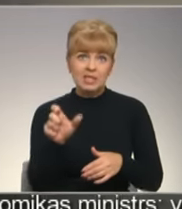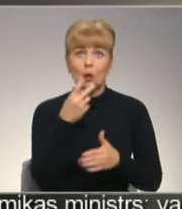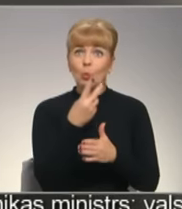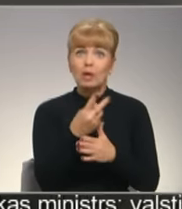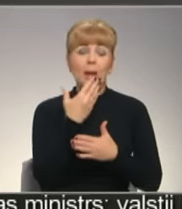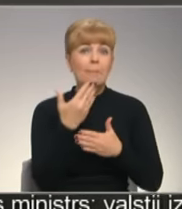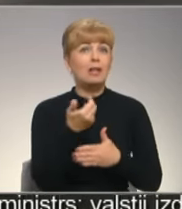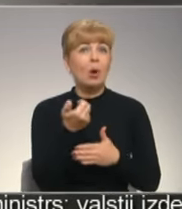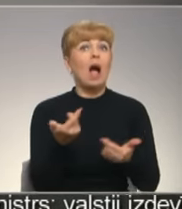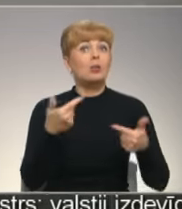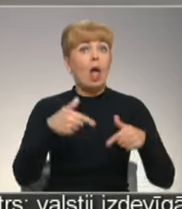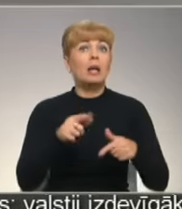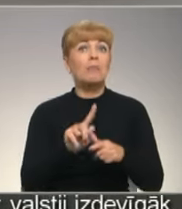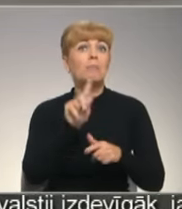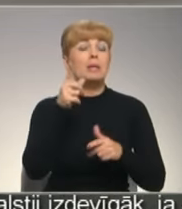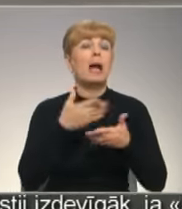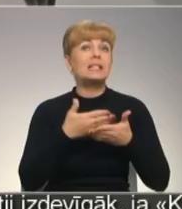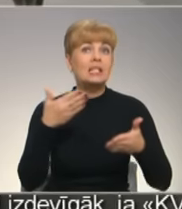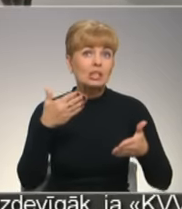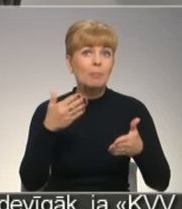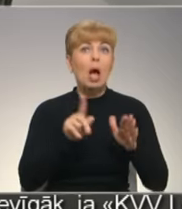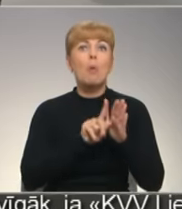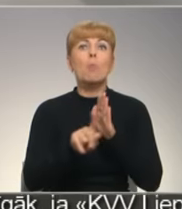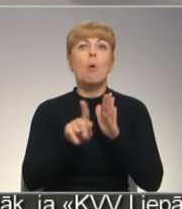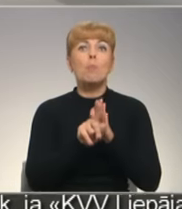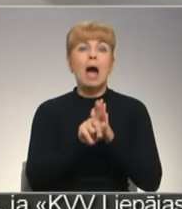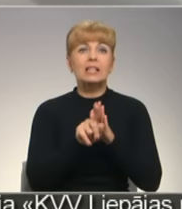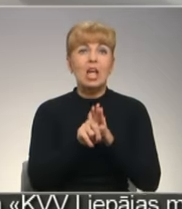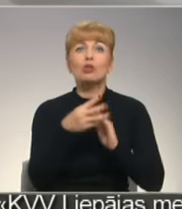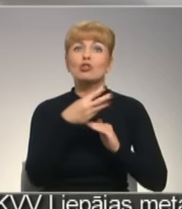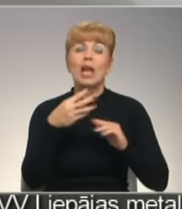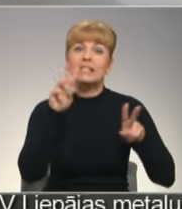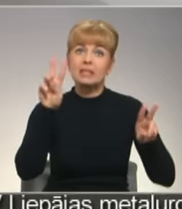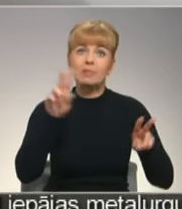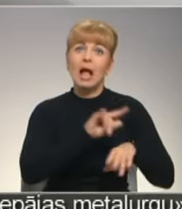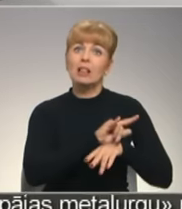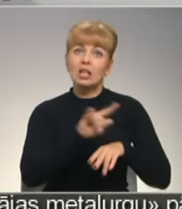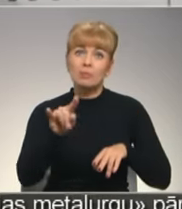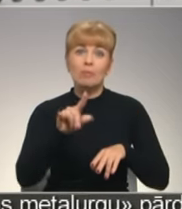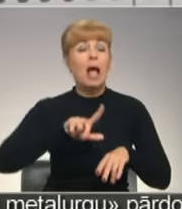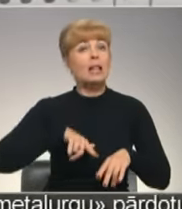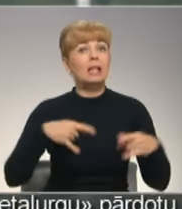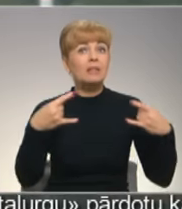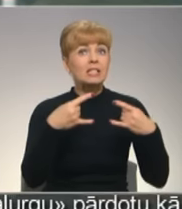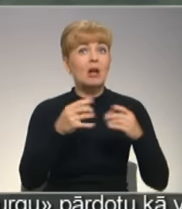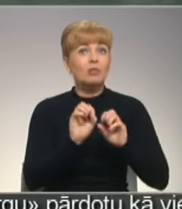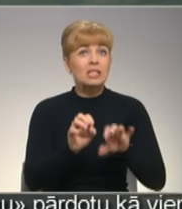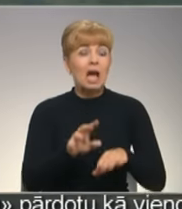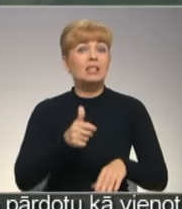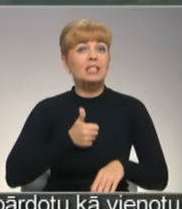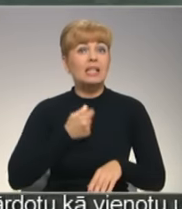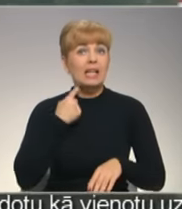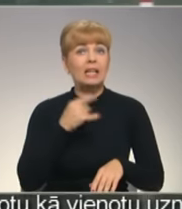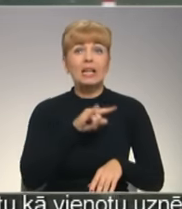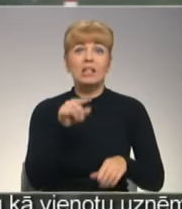ir pirmais šāds incidents bombardīja Q400 līdmašīnām. Latvijas televīzijā jau stāstījām, ka sestdien Rīgas līdos tā ar Baltiku līdmašīnu, kurai